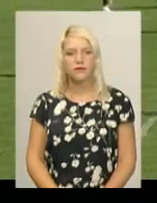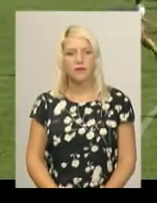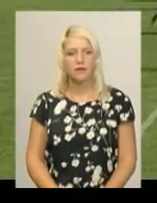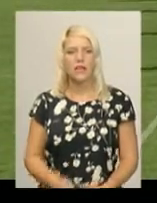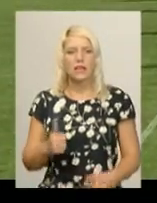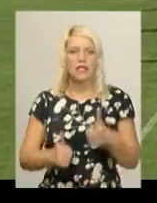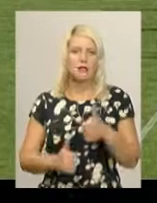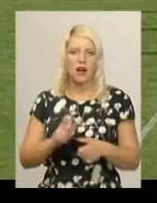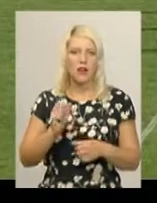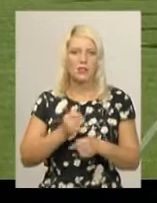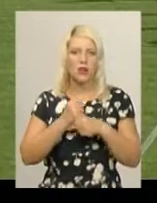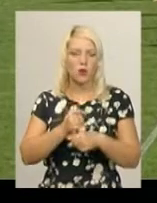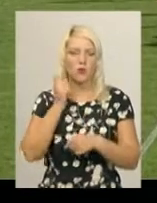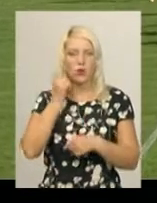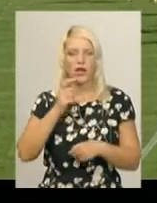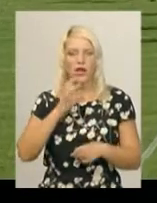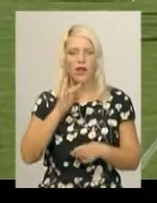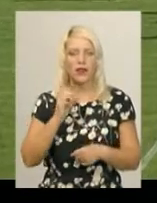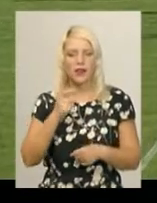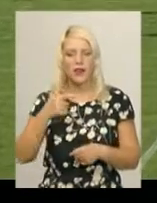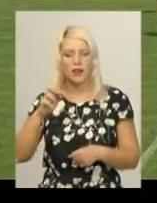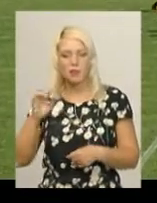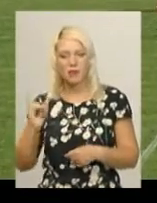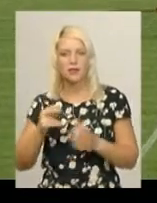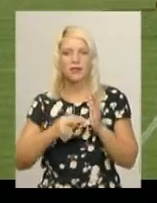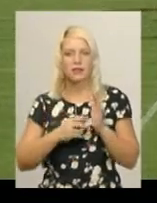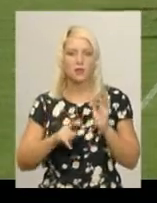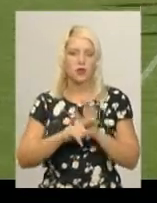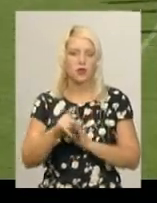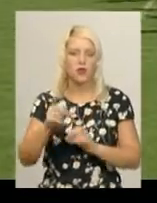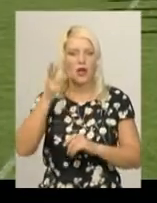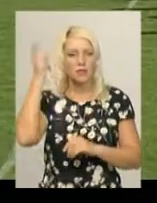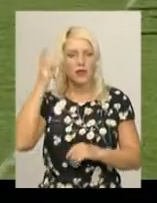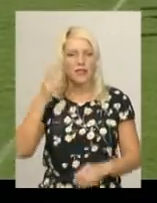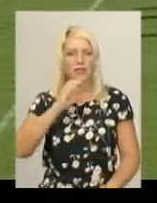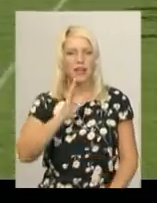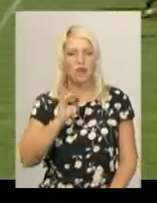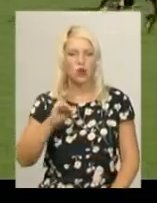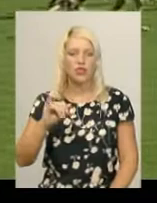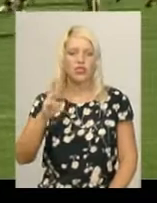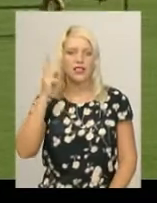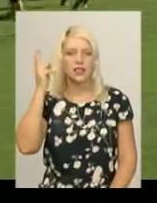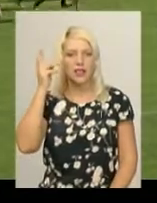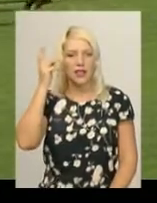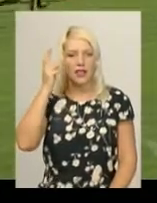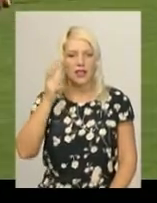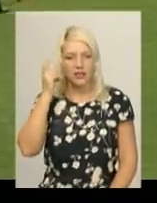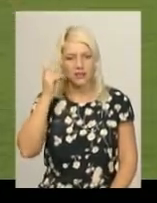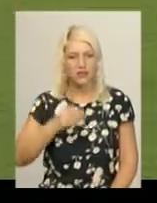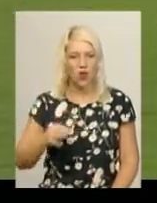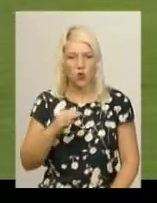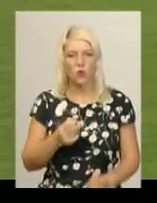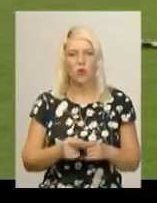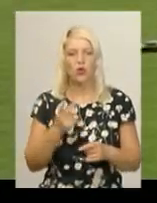Змагання за Кубок України з регбі-сім розпочав клуб Хмельницького Evolution 7 та команда Київської області. На другій хвилині гравці Evolution